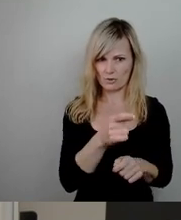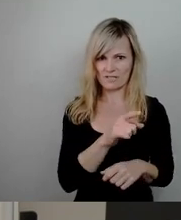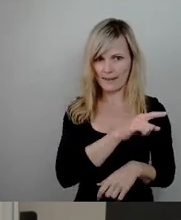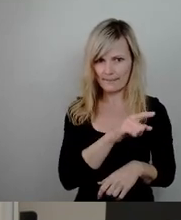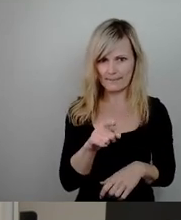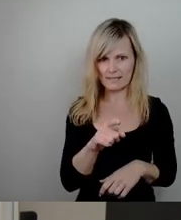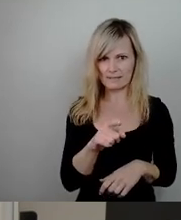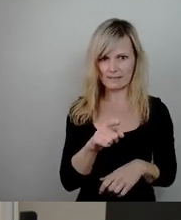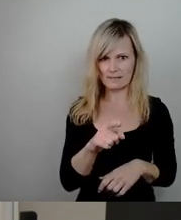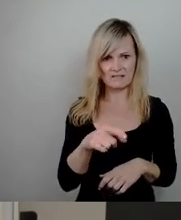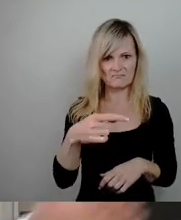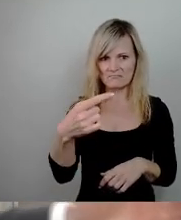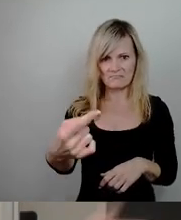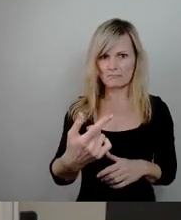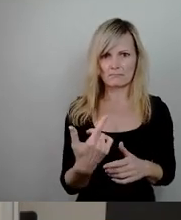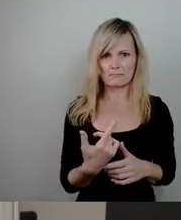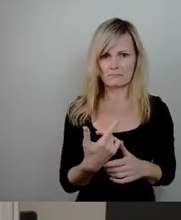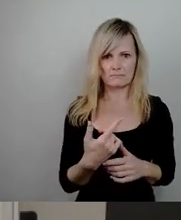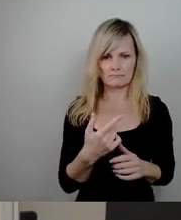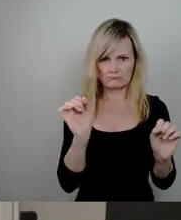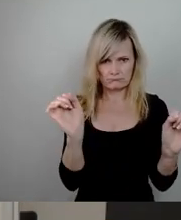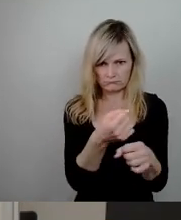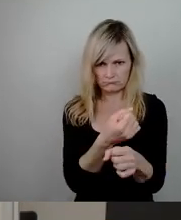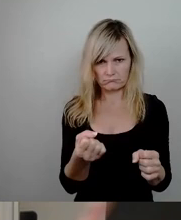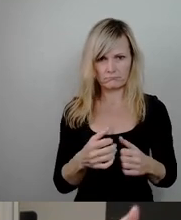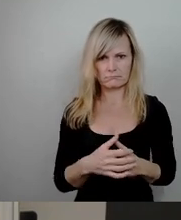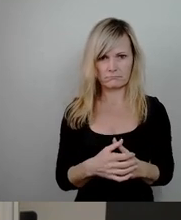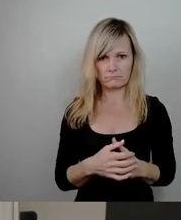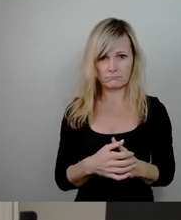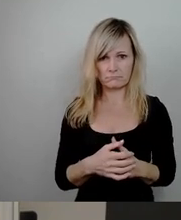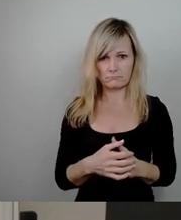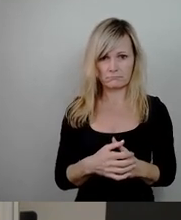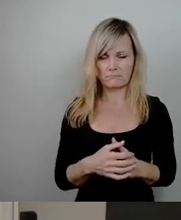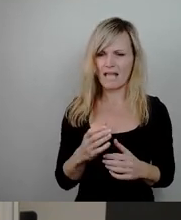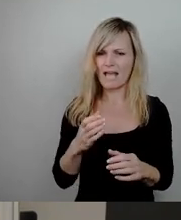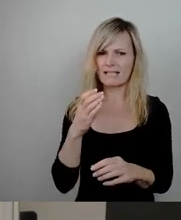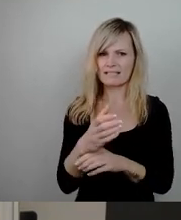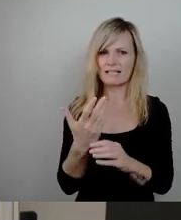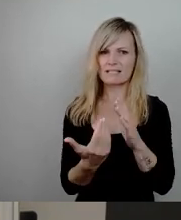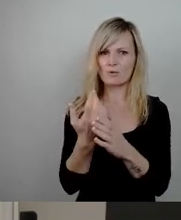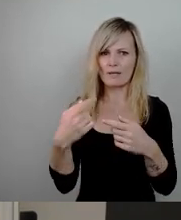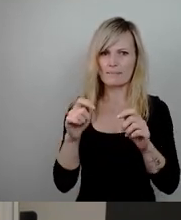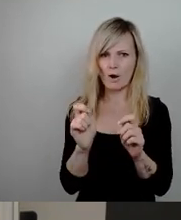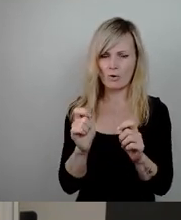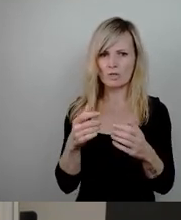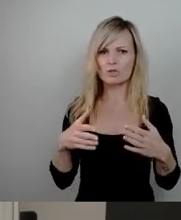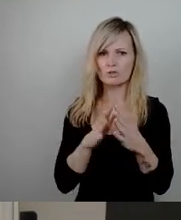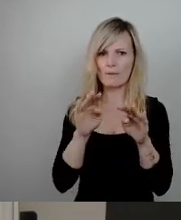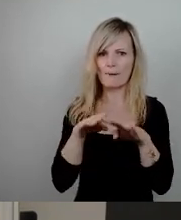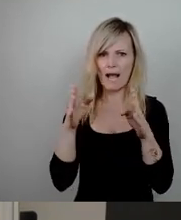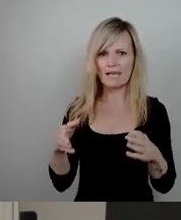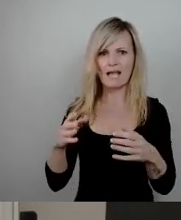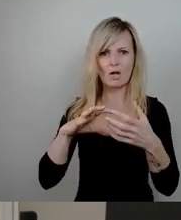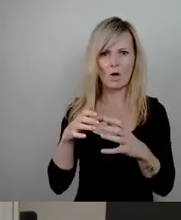realisieren lässt. Wir kriegen das Gleiche mitgeteilt für den Ersatzneubau der Schwimmhalle in Klotscher. Das heißt also,